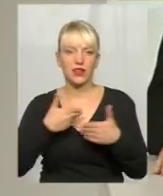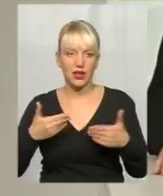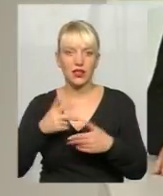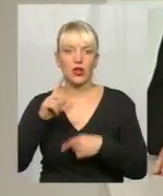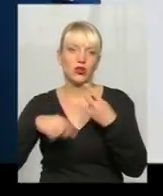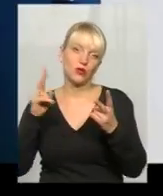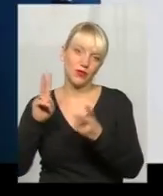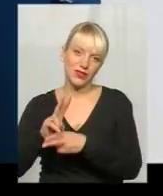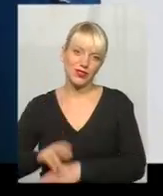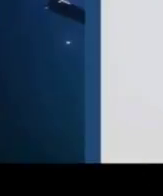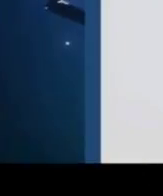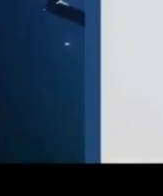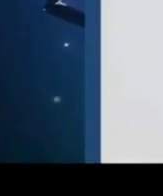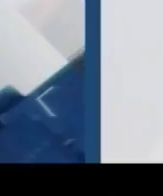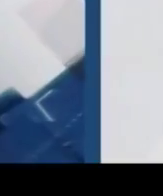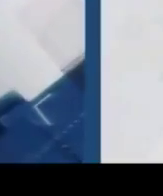до зустрічі.